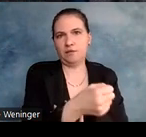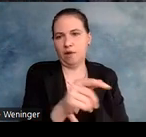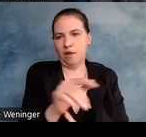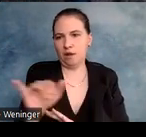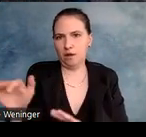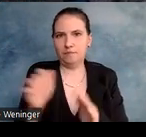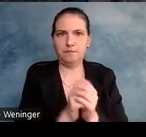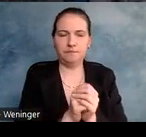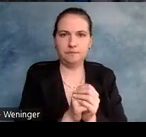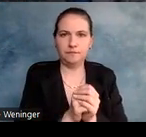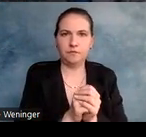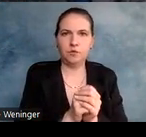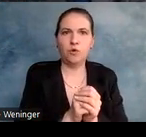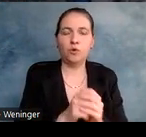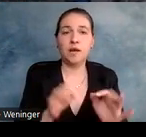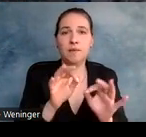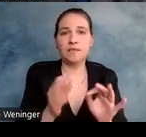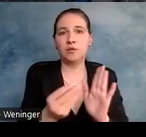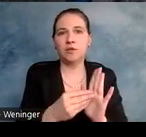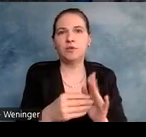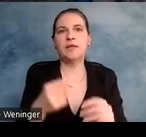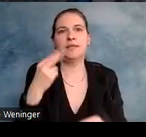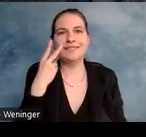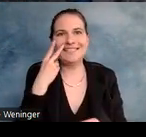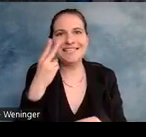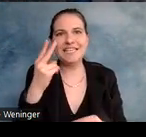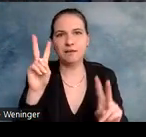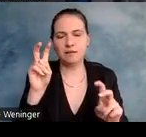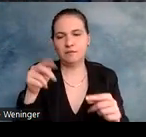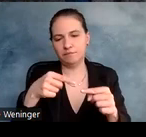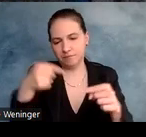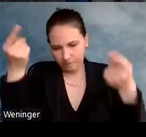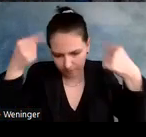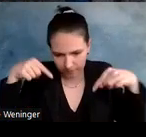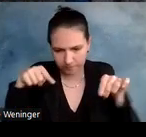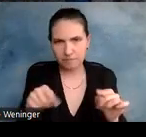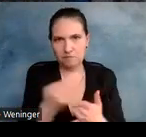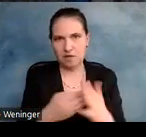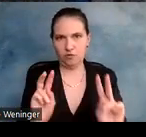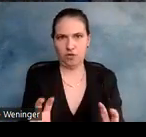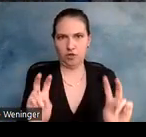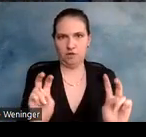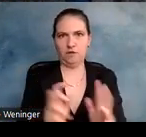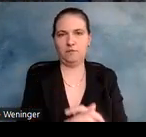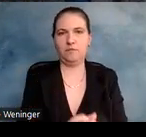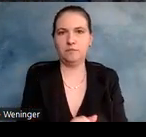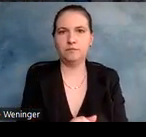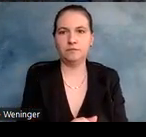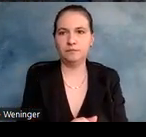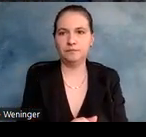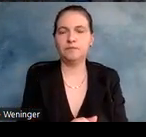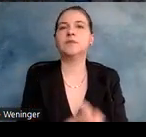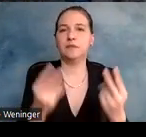vielleicht am besten noch, siehe, Bildunterschrift. Es ist genau richtig, dass man möglichst nichts